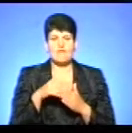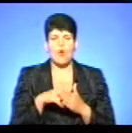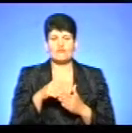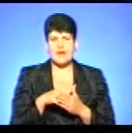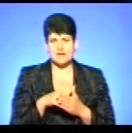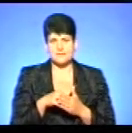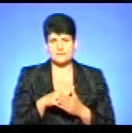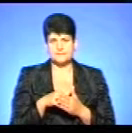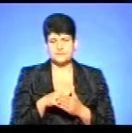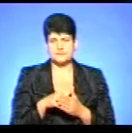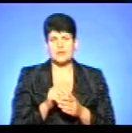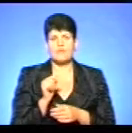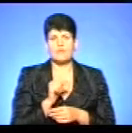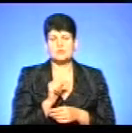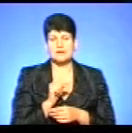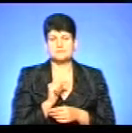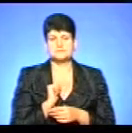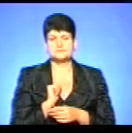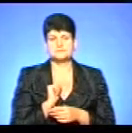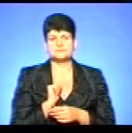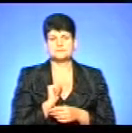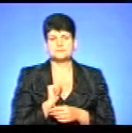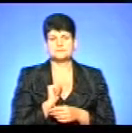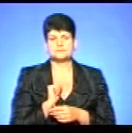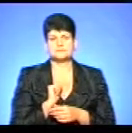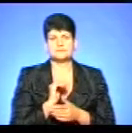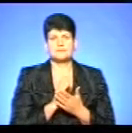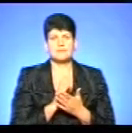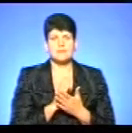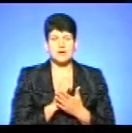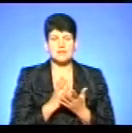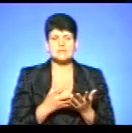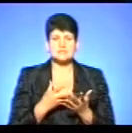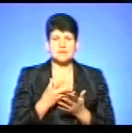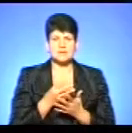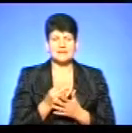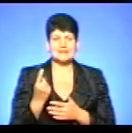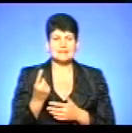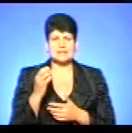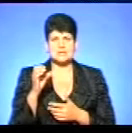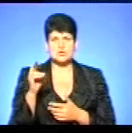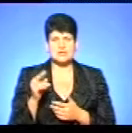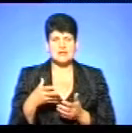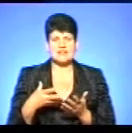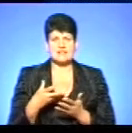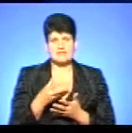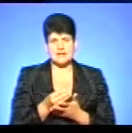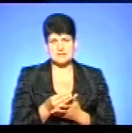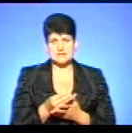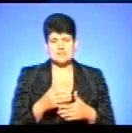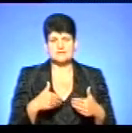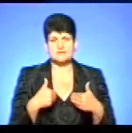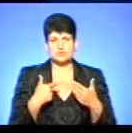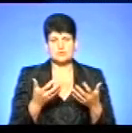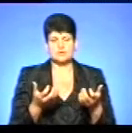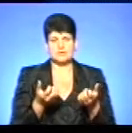то вона має заплатити єдиний соціальний внесок і звернутися